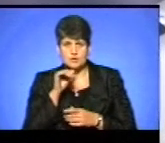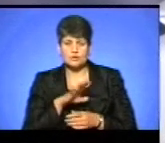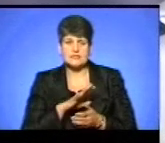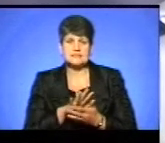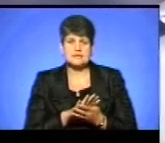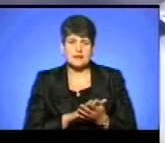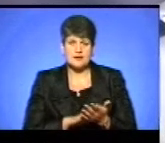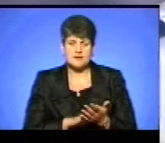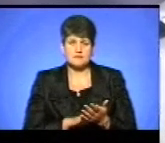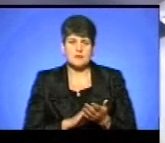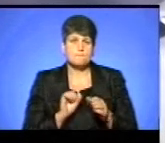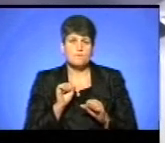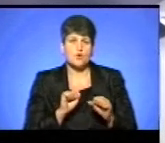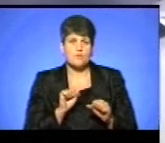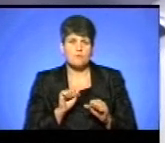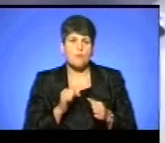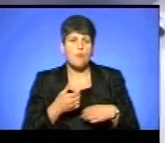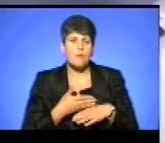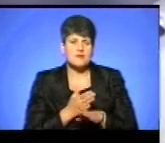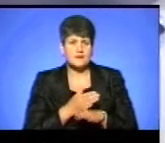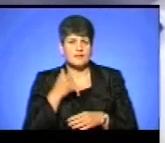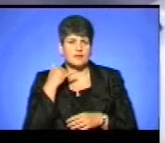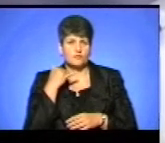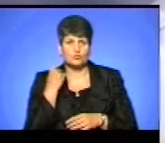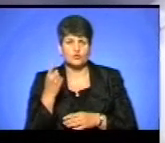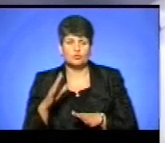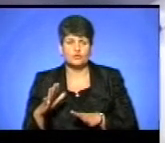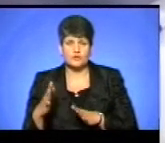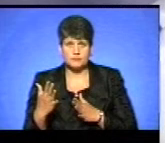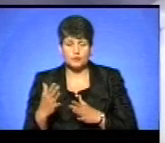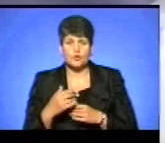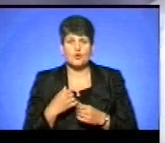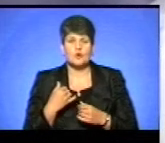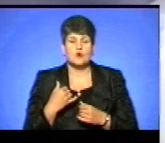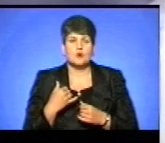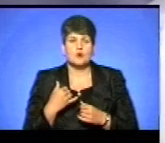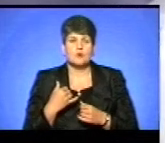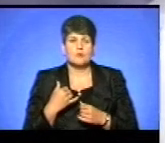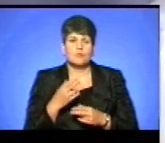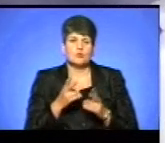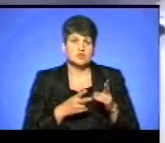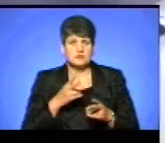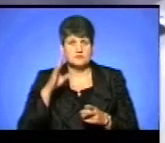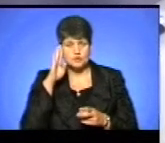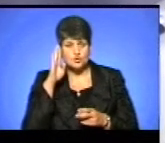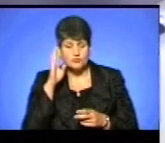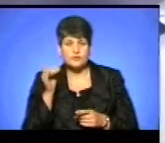побиття телефону. В одному випадку пожалівся чоловік, що нібито